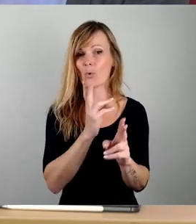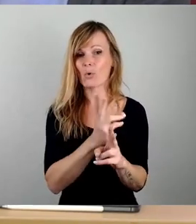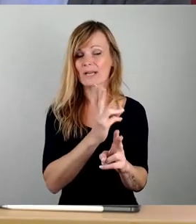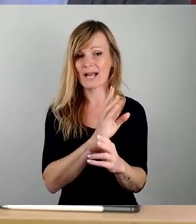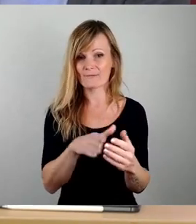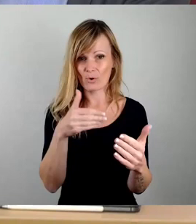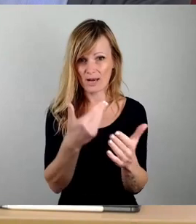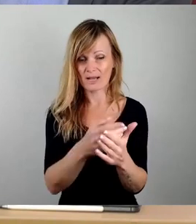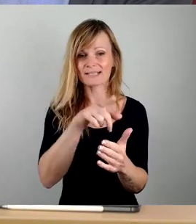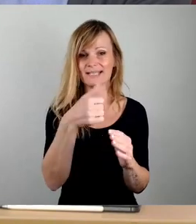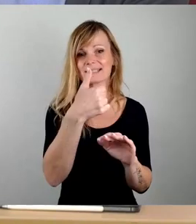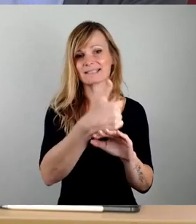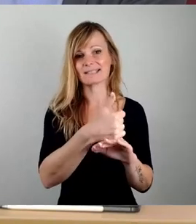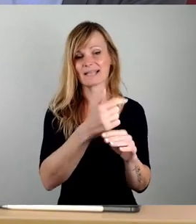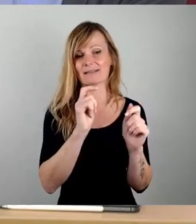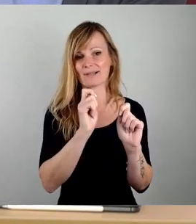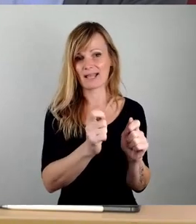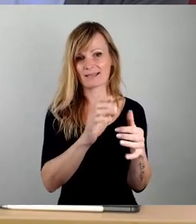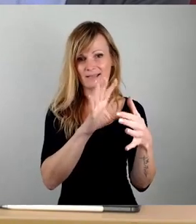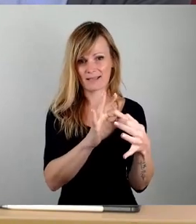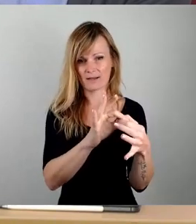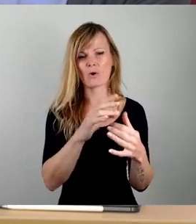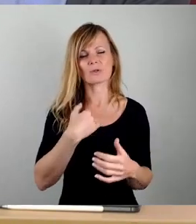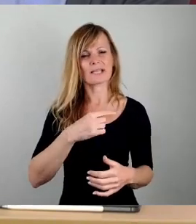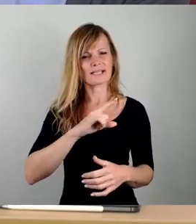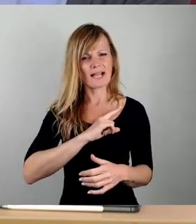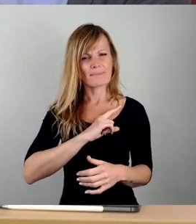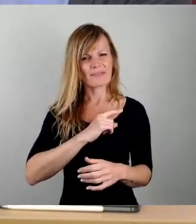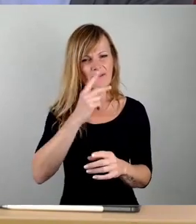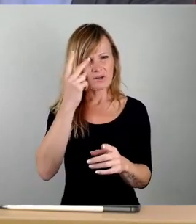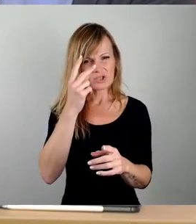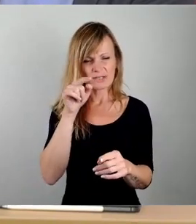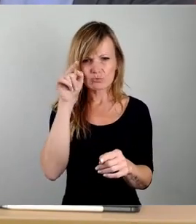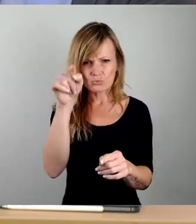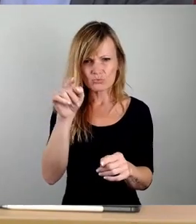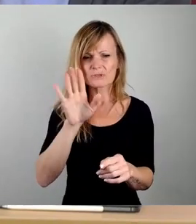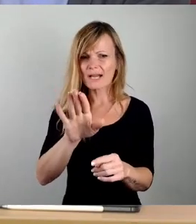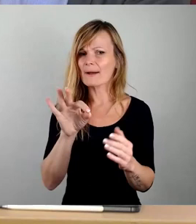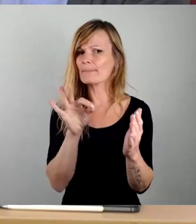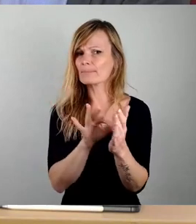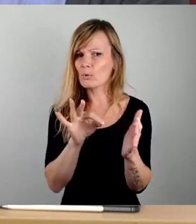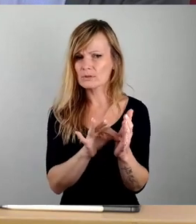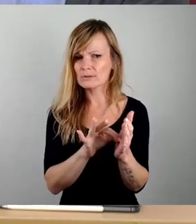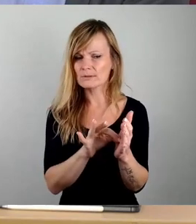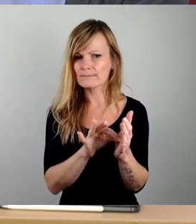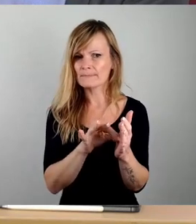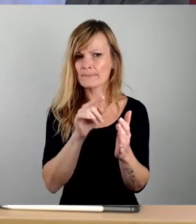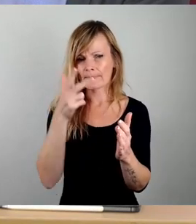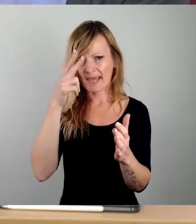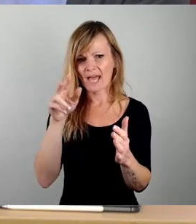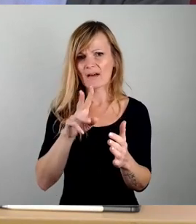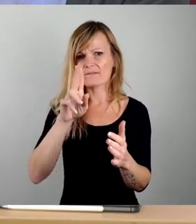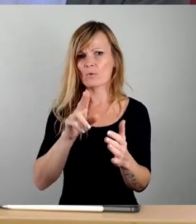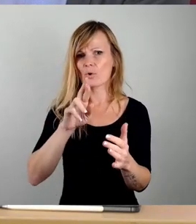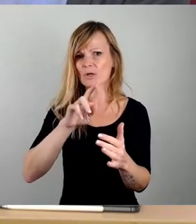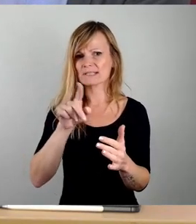bringen. Und ich habe verstanden, Sie, fragst aber auch noch einmal, würden in Ihrem Punkt das, was Herr Wirz angesprochen hat,